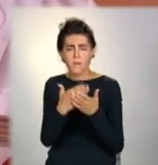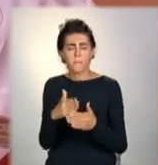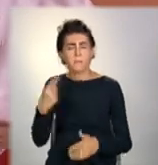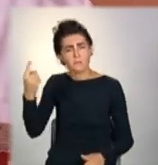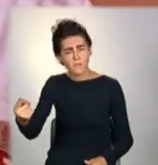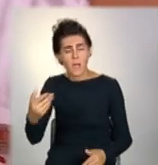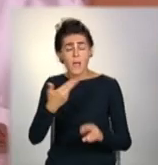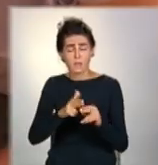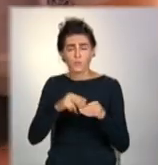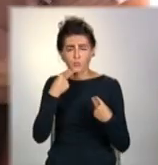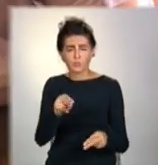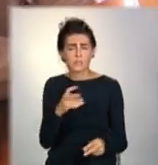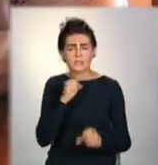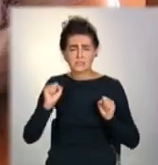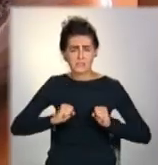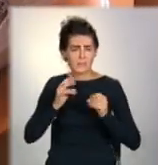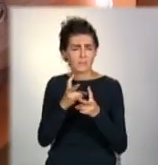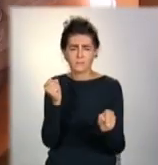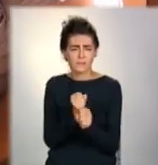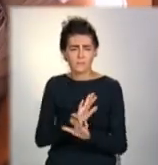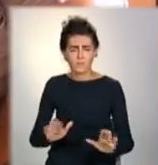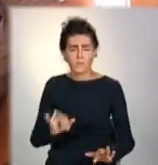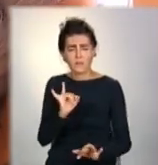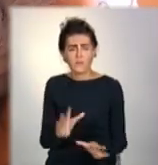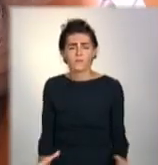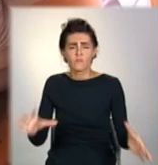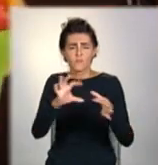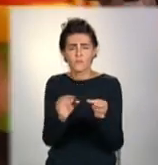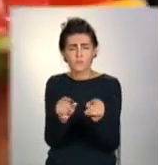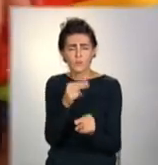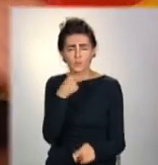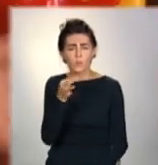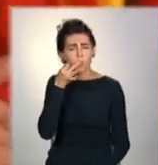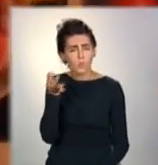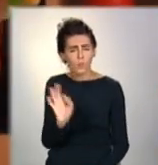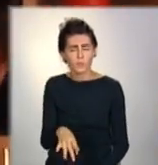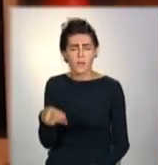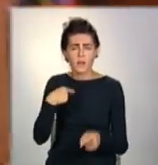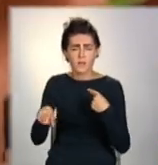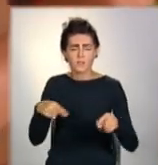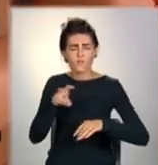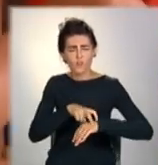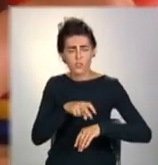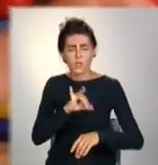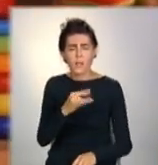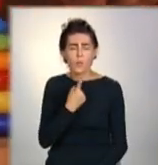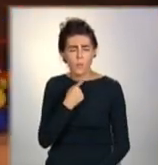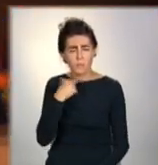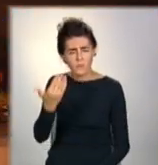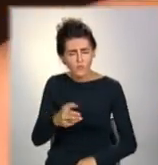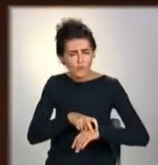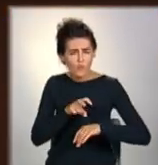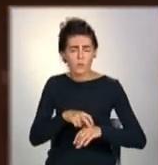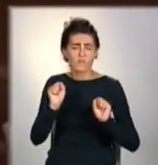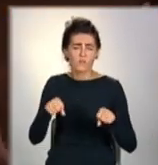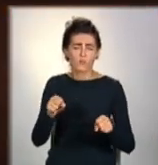І обов'язково залучити до процесу фахівців. Сурдопедагогів і логопедів. Тоді можна